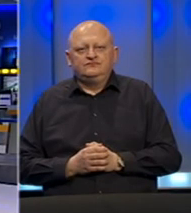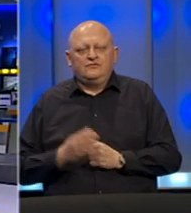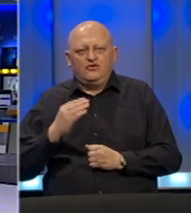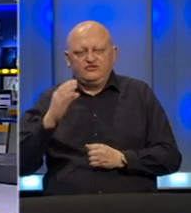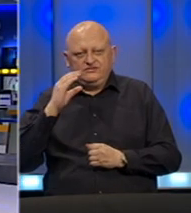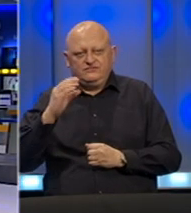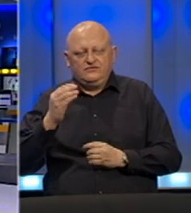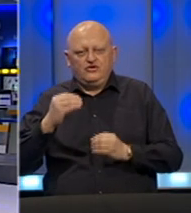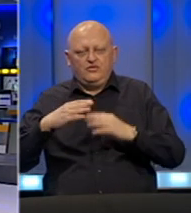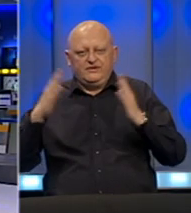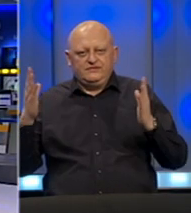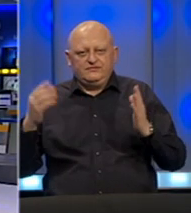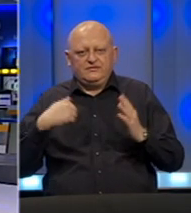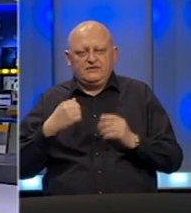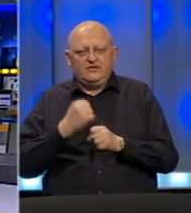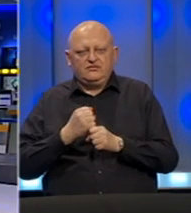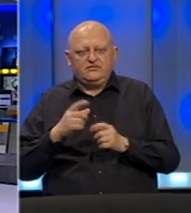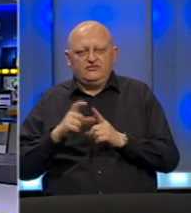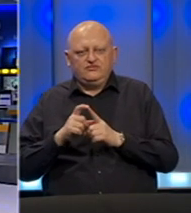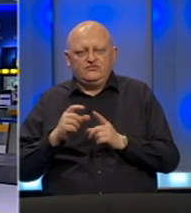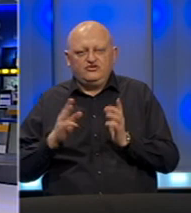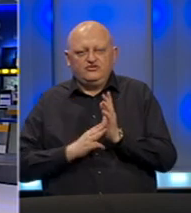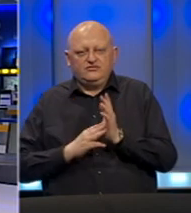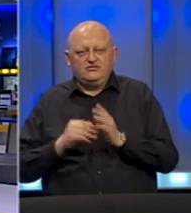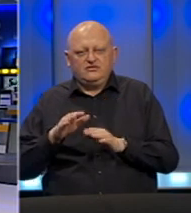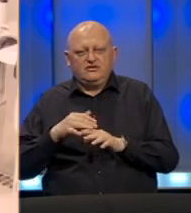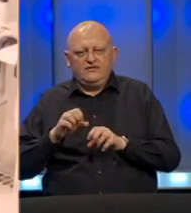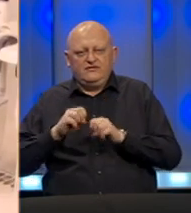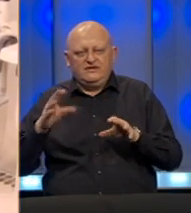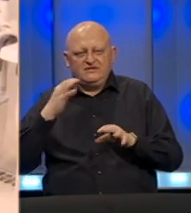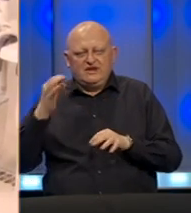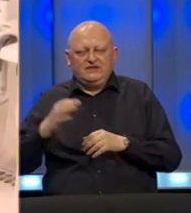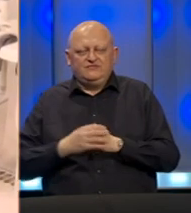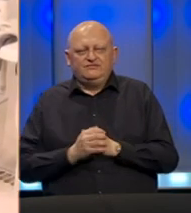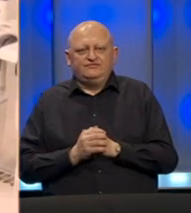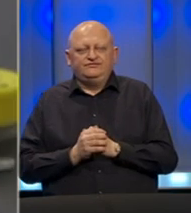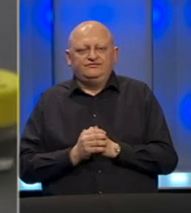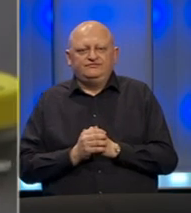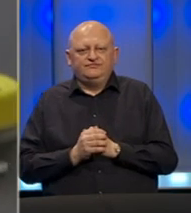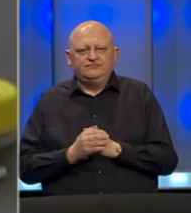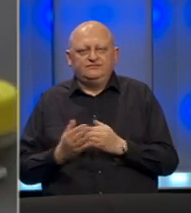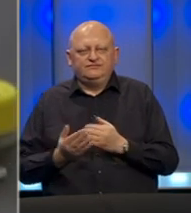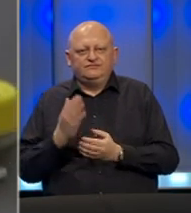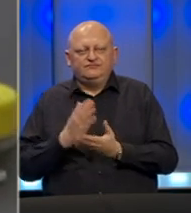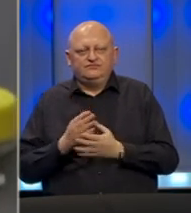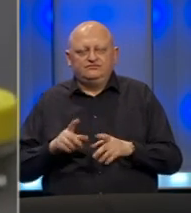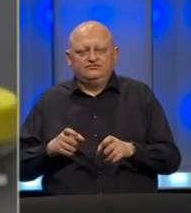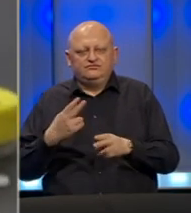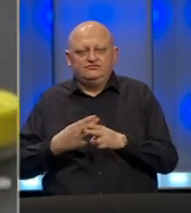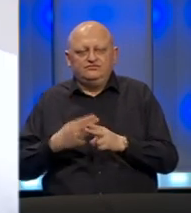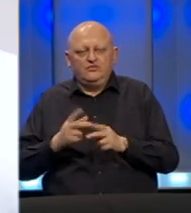Poštovani gledalci, dobar vam dan. Ja sam Gordana Dragutinović i Mutić na početku dnevnika Vijesti dana. Novi slučajevi zaraze